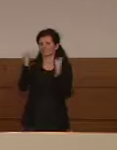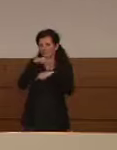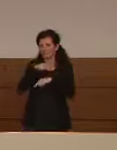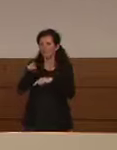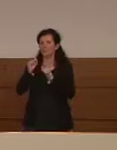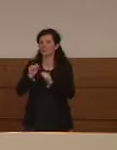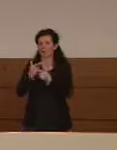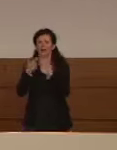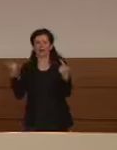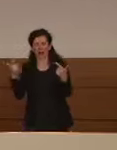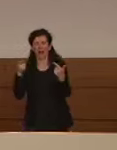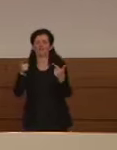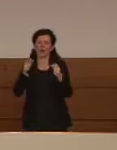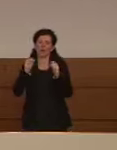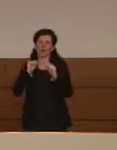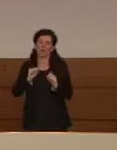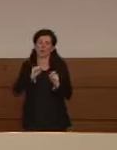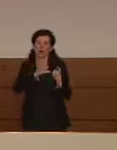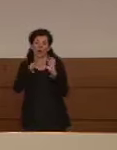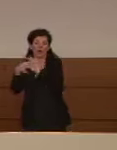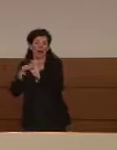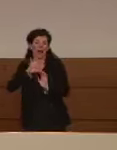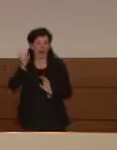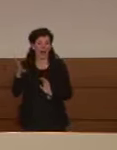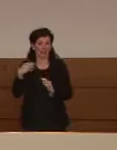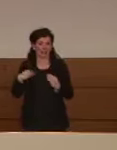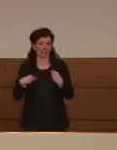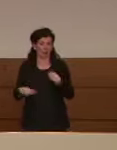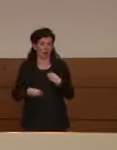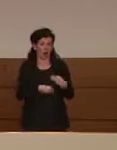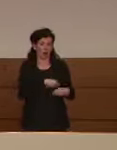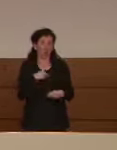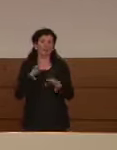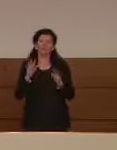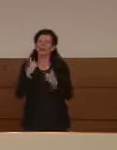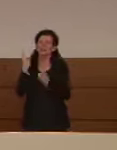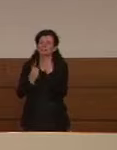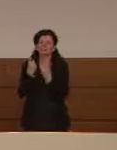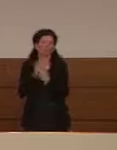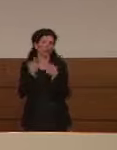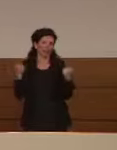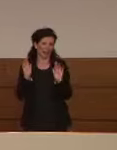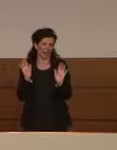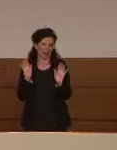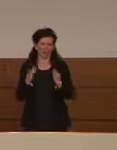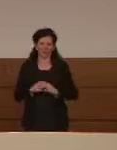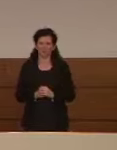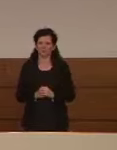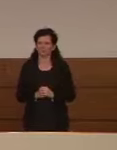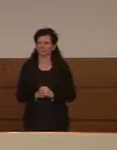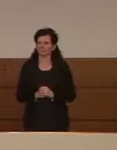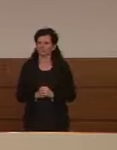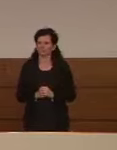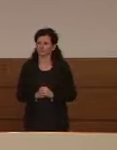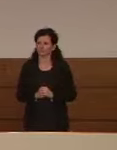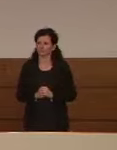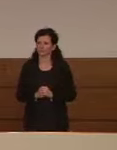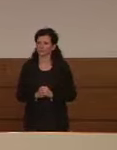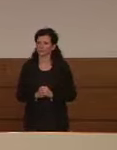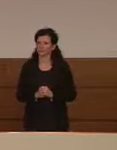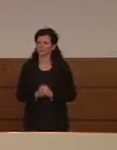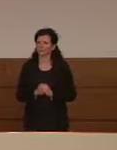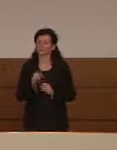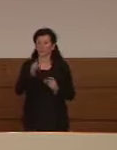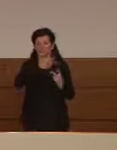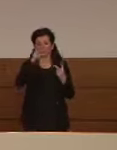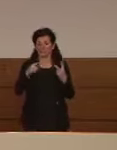può essere una compromissione di altri organi ma stiamo parlando dei casi gravi per quanto riguarda la domanda